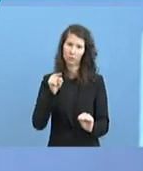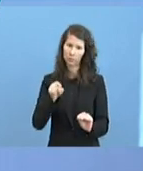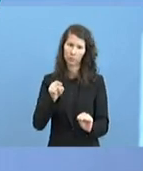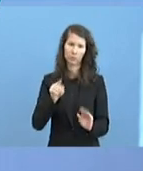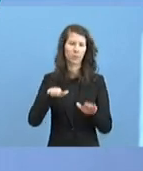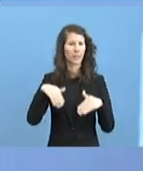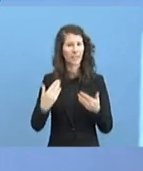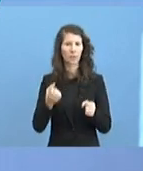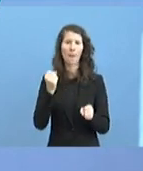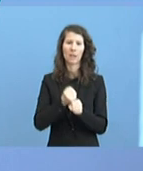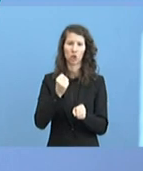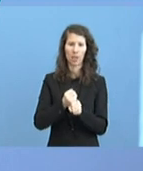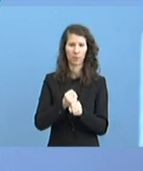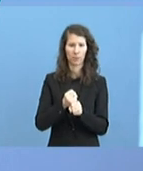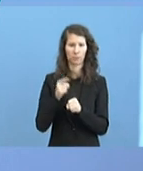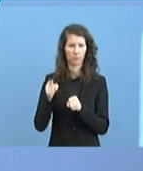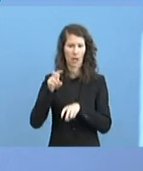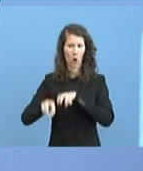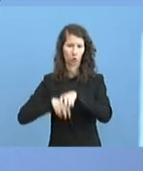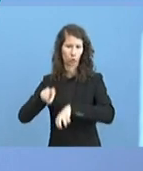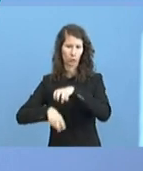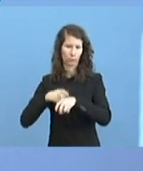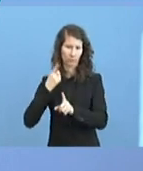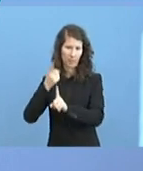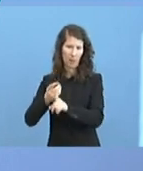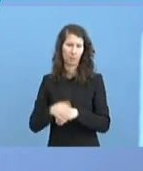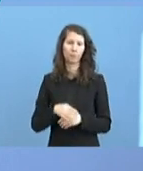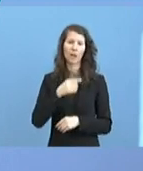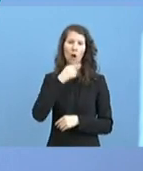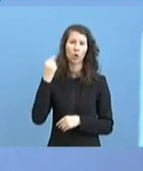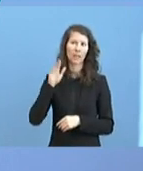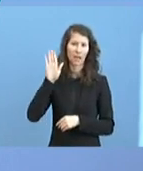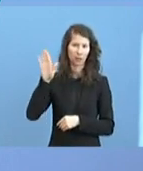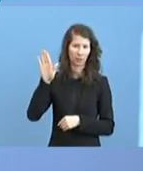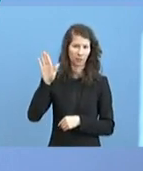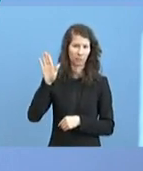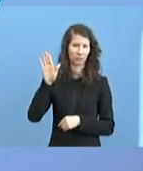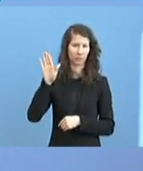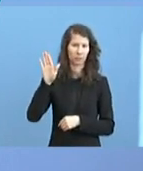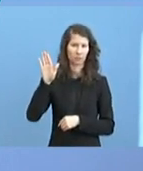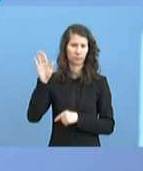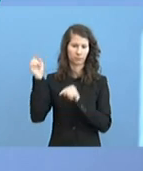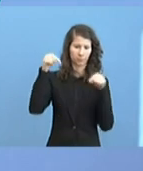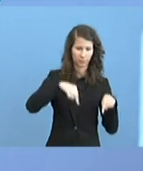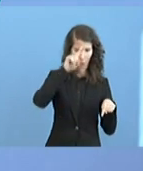bestimmte Instrumentalisierungen stattfinden. Das von Russland in Deutschland in deutscher Sprache betriebene